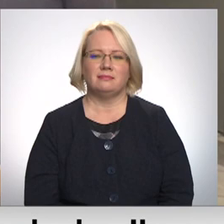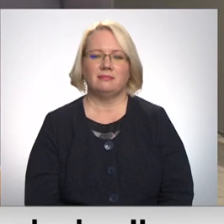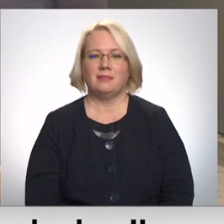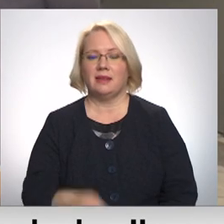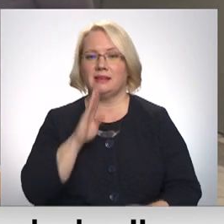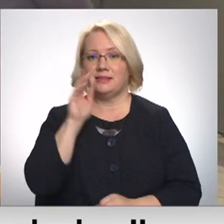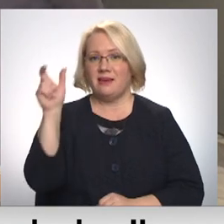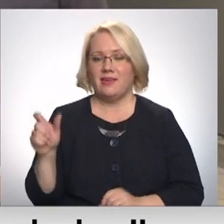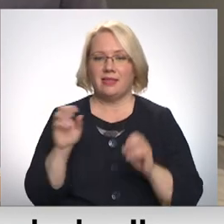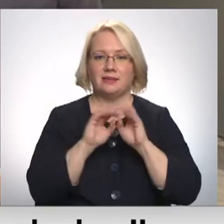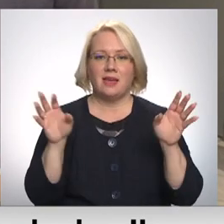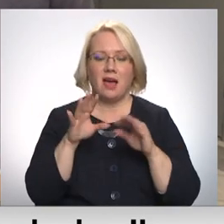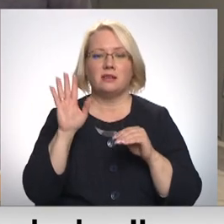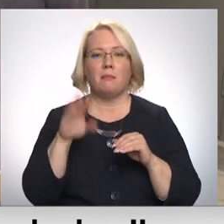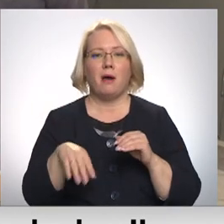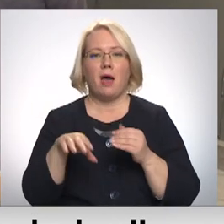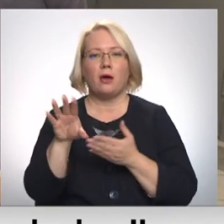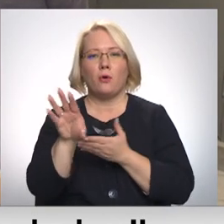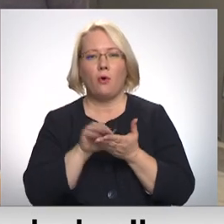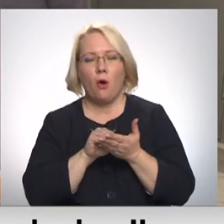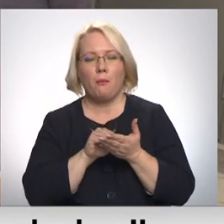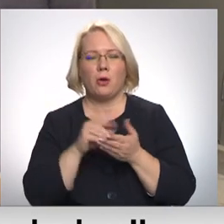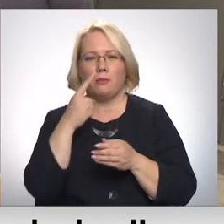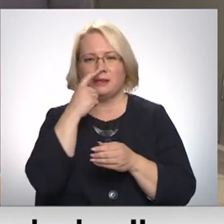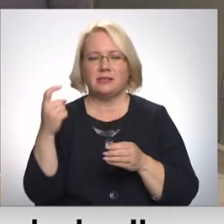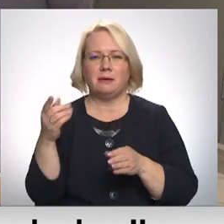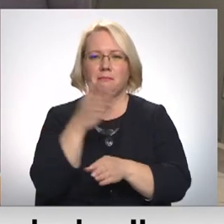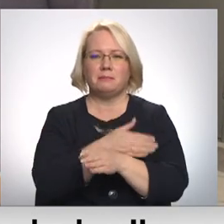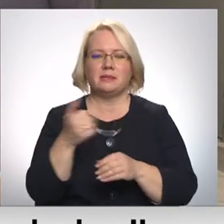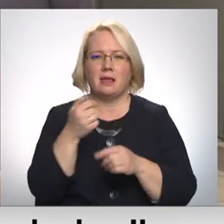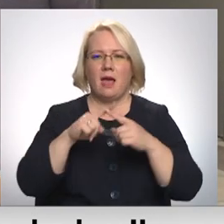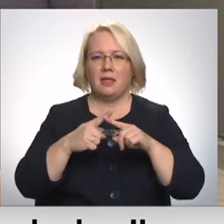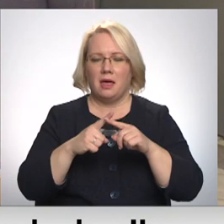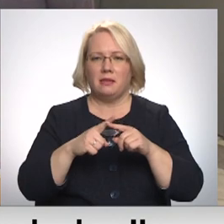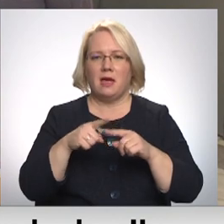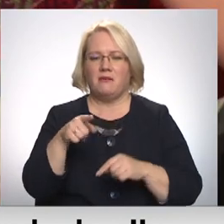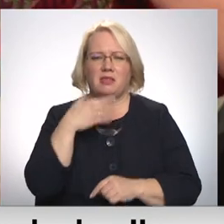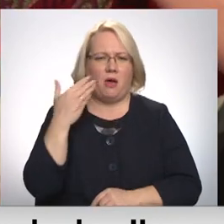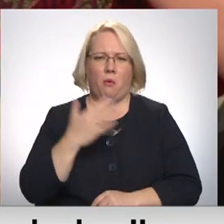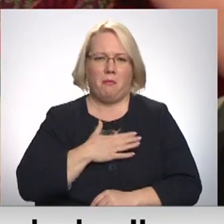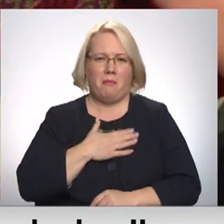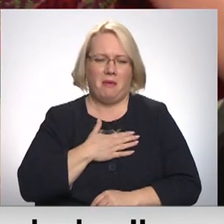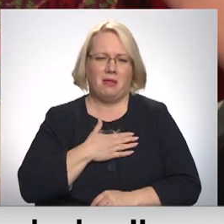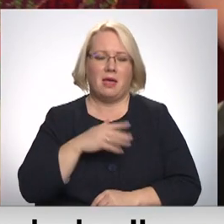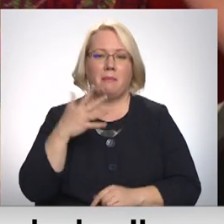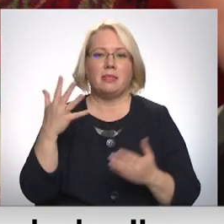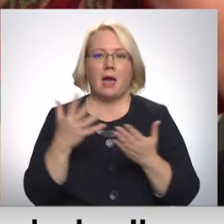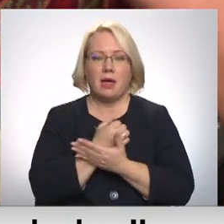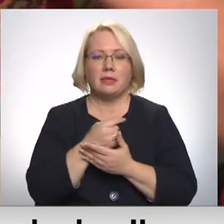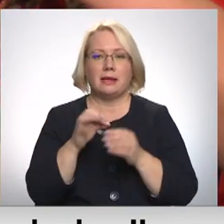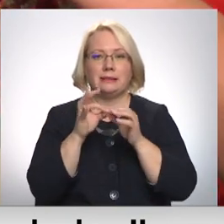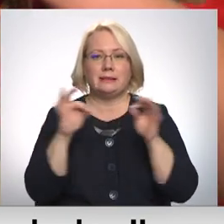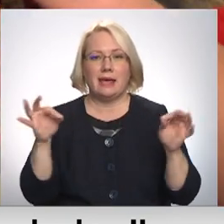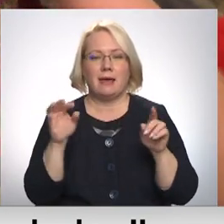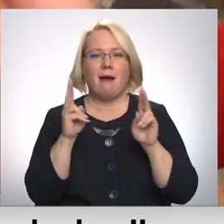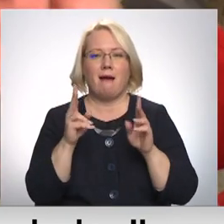Agrita stāst, ka par kopiju pirms simts gadiem adītajām gan viņa savas zeķes īsti nesauktu, jo atrast tādu dzīju, kāda bija